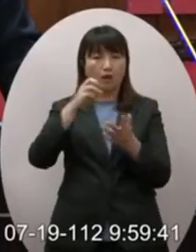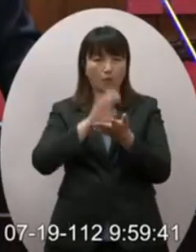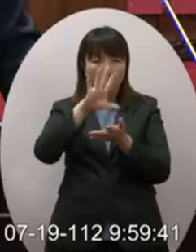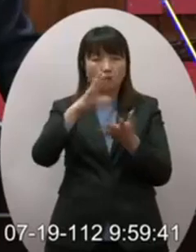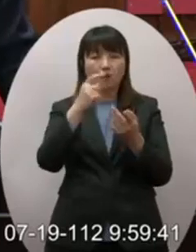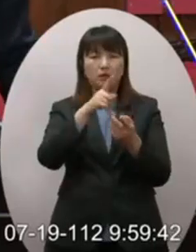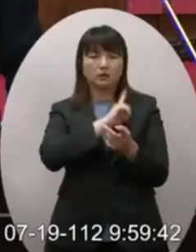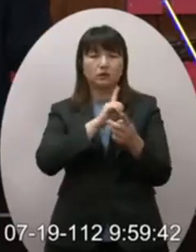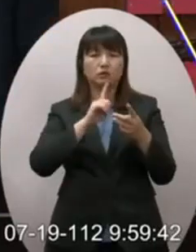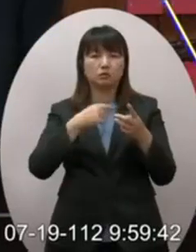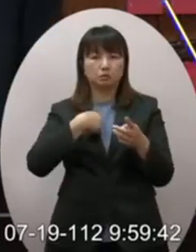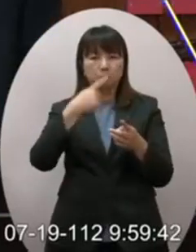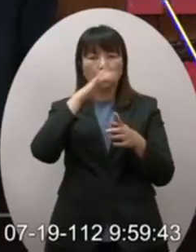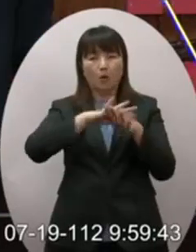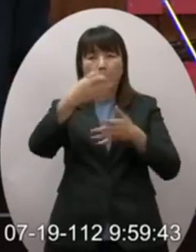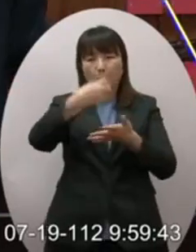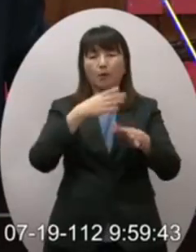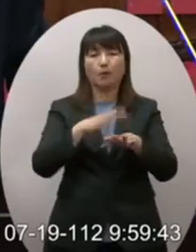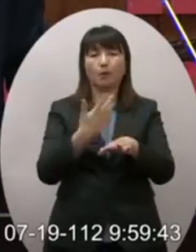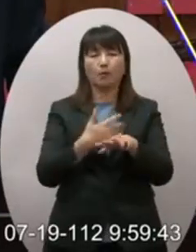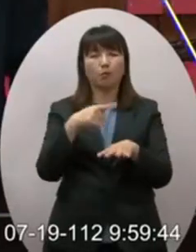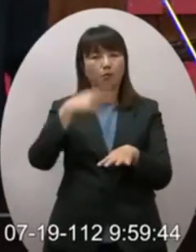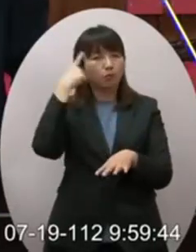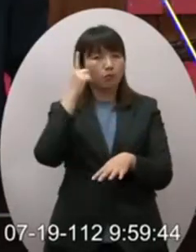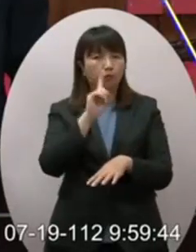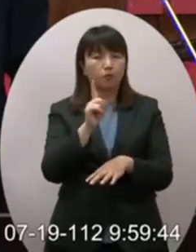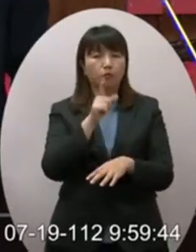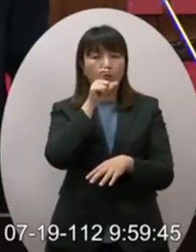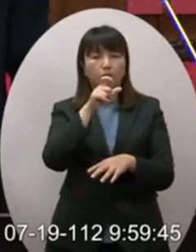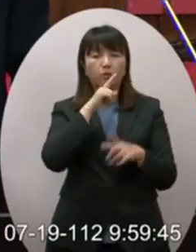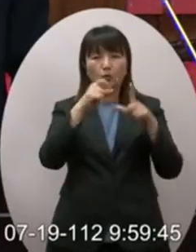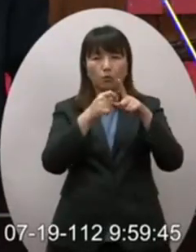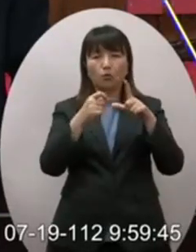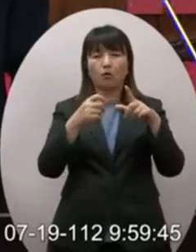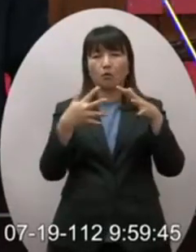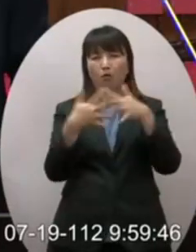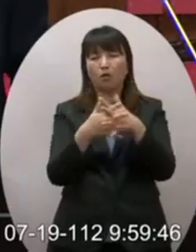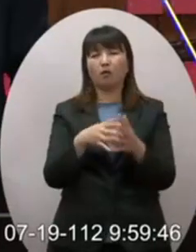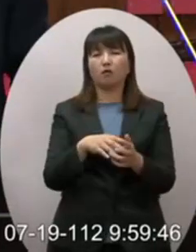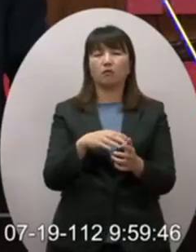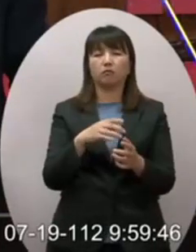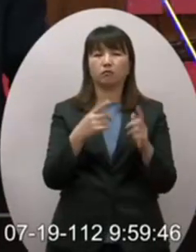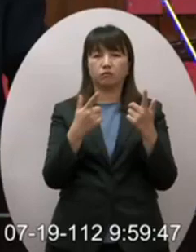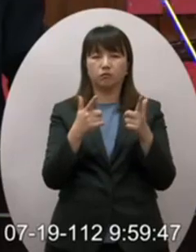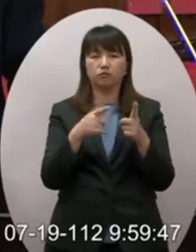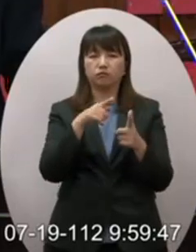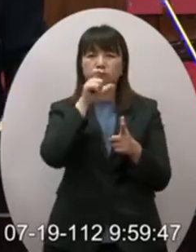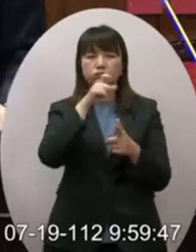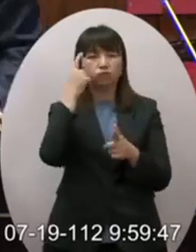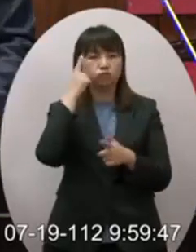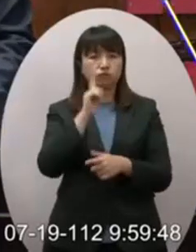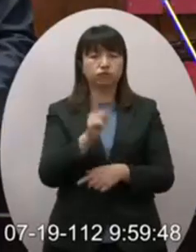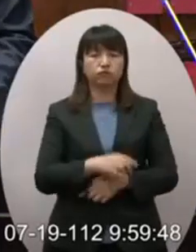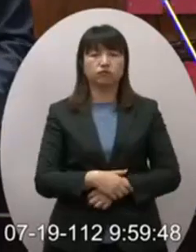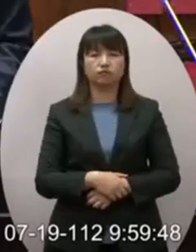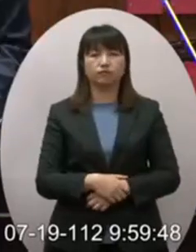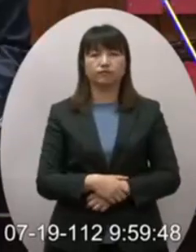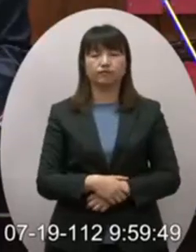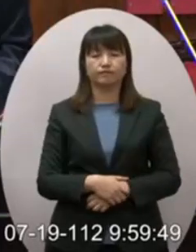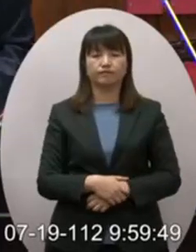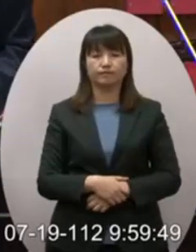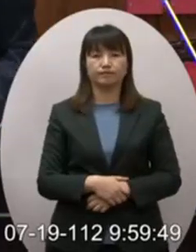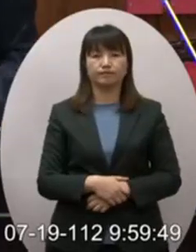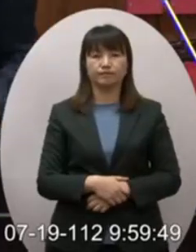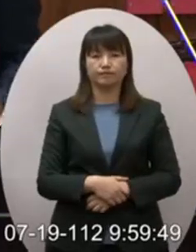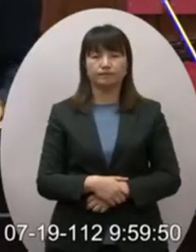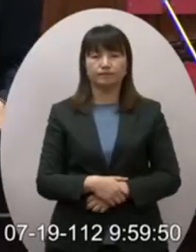根本不主動來報告這叫什麼公開透明這叫什麼公開透明我們都有跟相